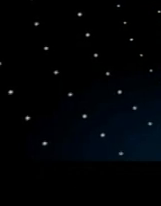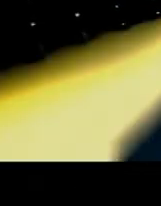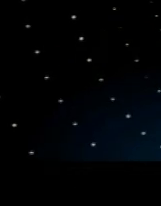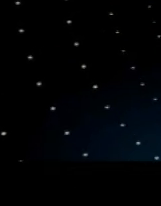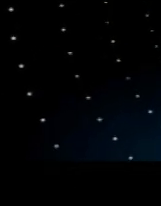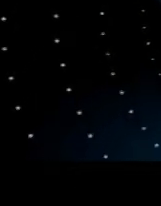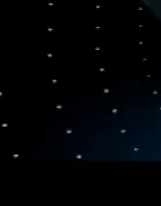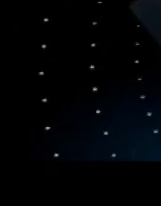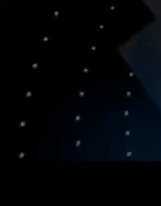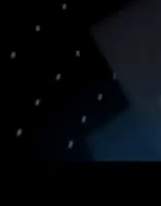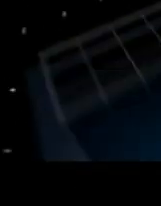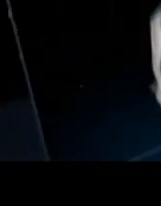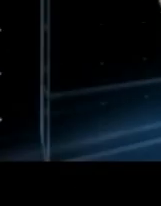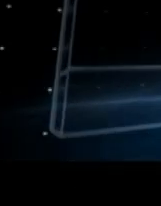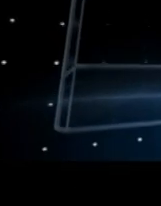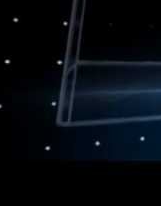МУЗЫКАЛЬНАЯ